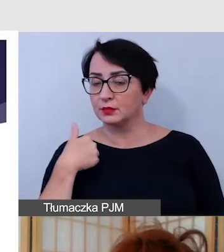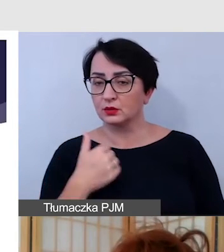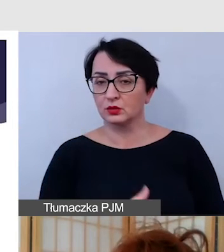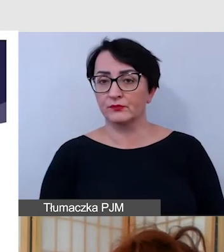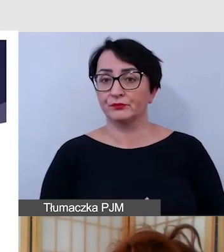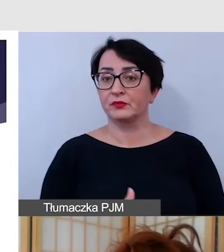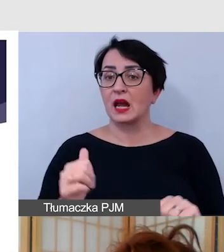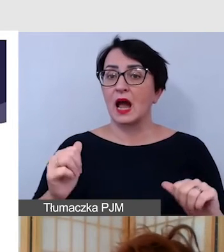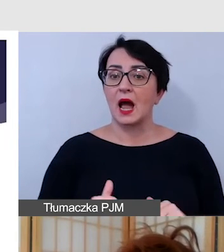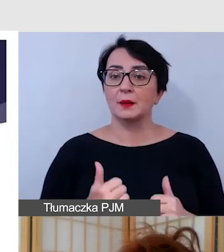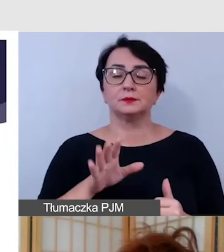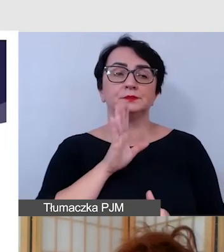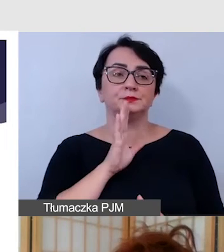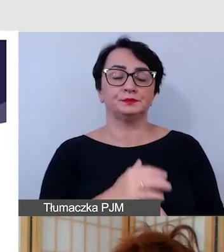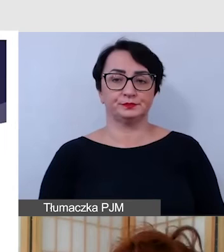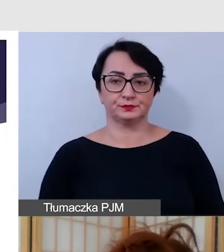tak, żeby być takim